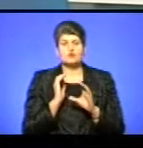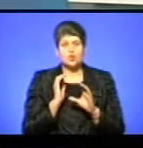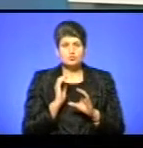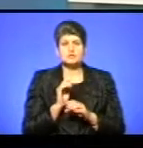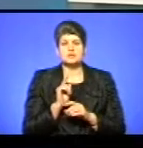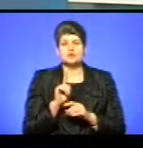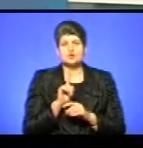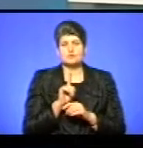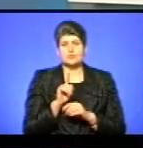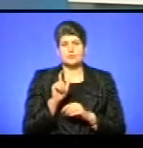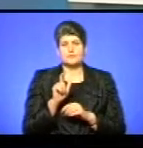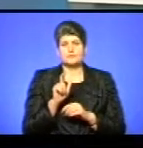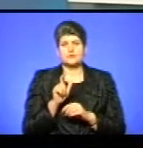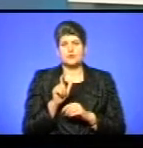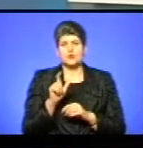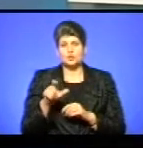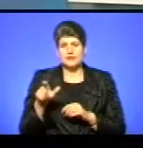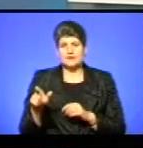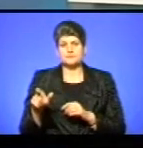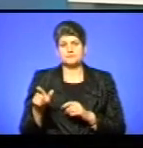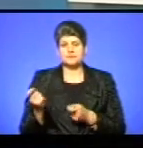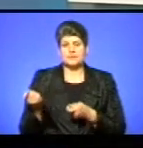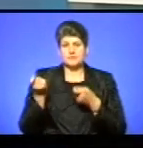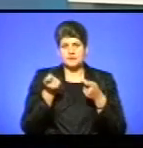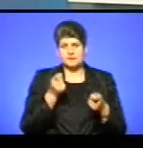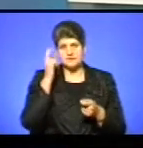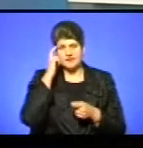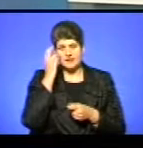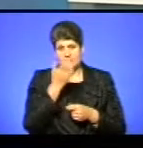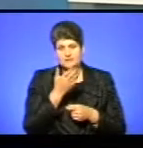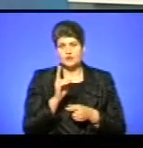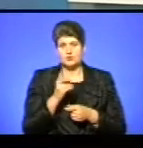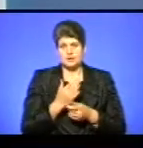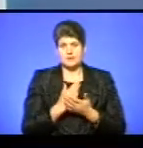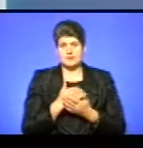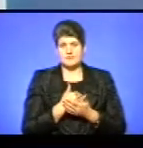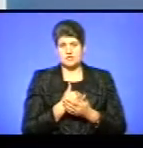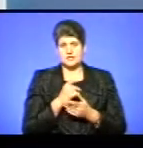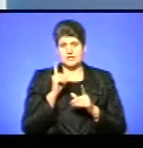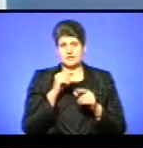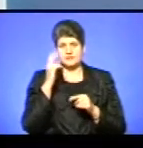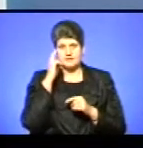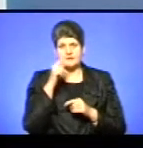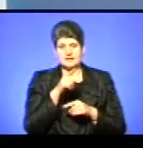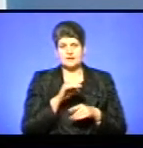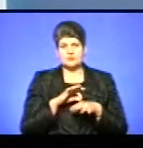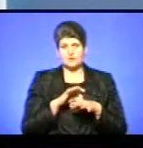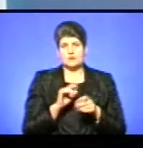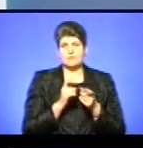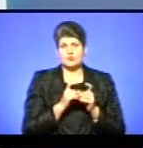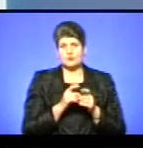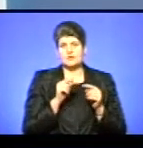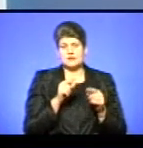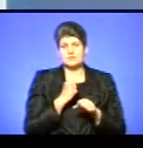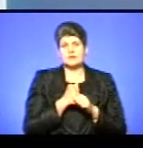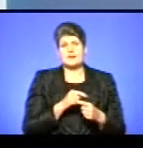перевізників, для того, щоб людей доставляти у Київ, яких мають бажання їхати туди і там вести боротьбу, там вести